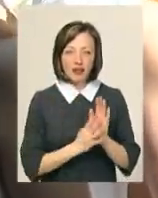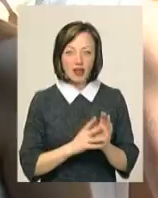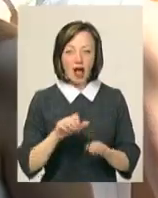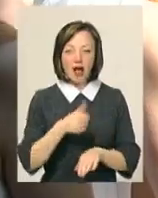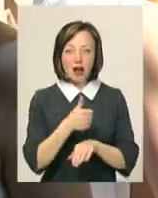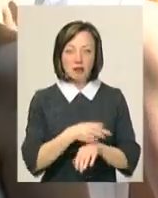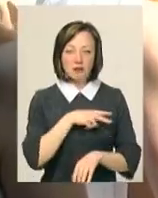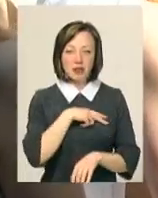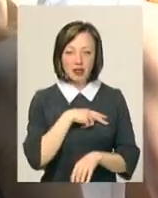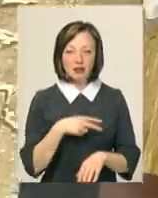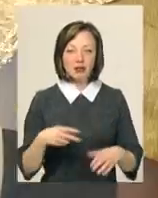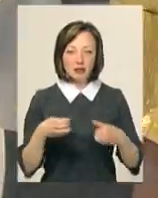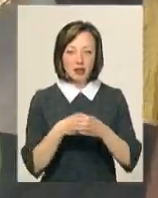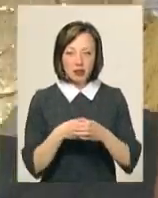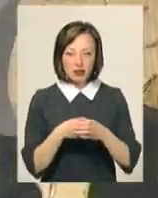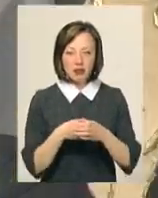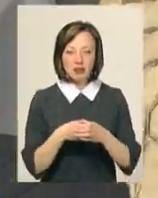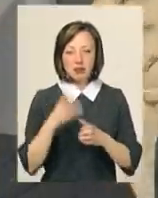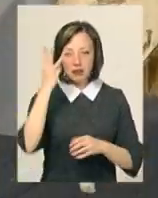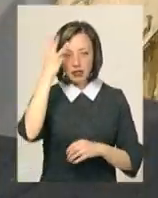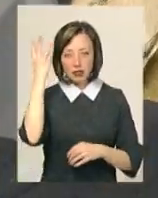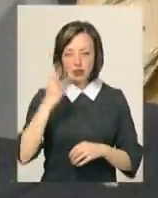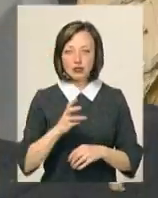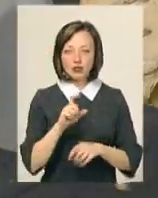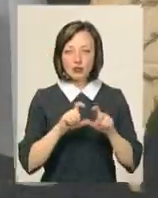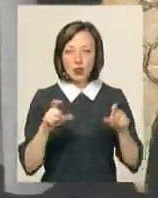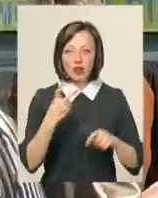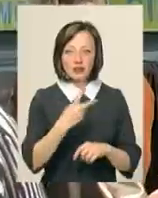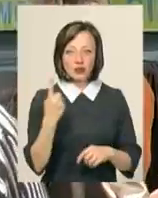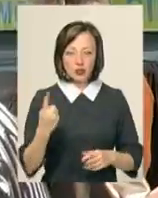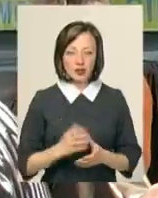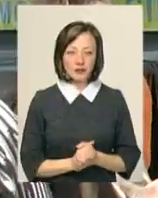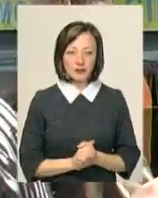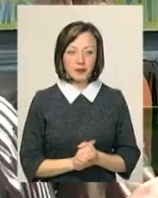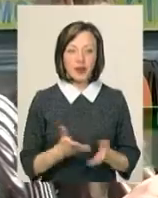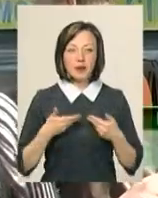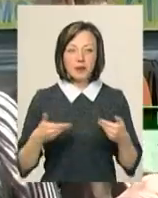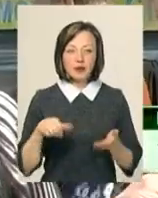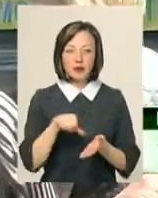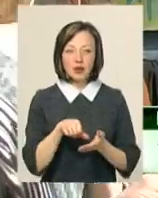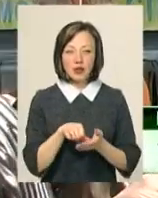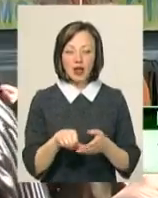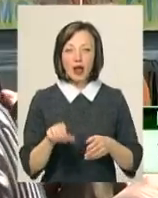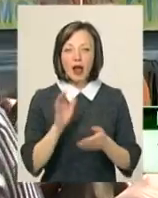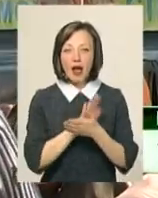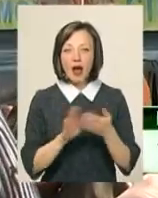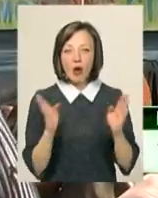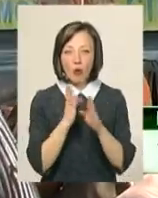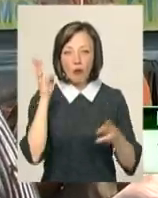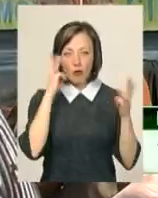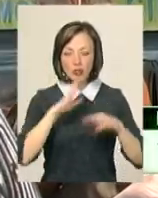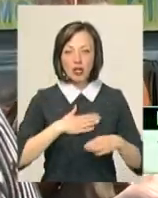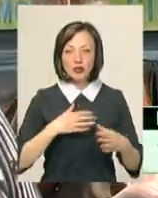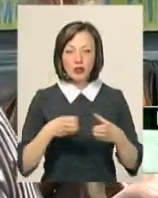фестивалю отримала колекція «Екомоди» із Хмельницькою ЗОЖ номер 21. Ми брали участь в номінації «Екомода». Наша